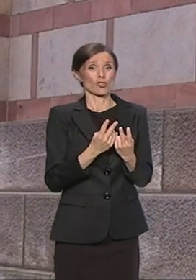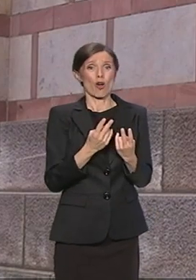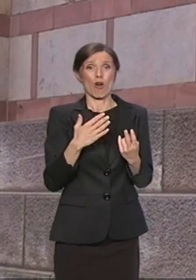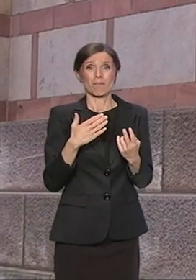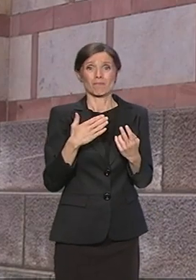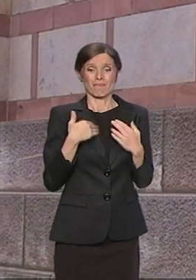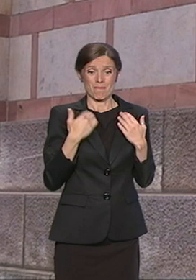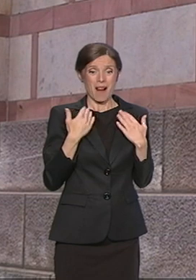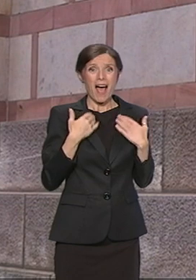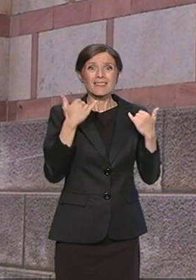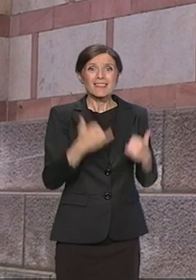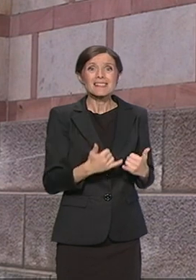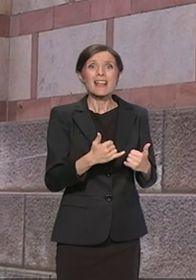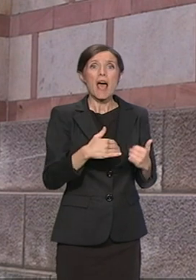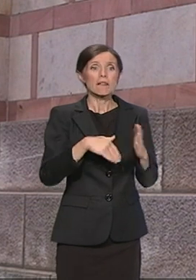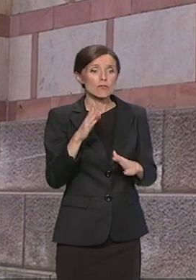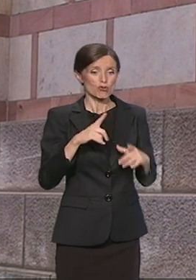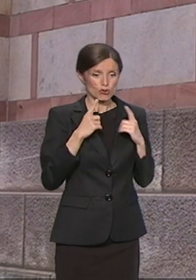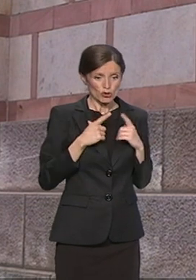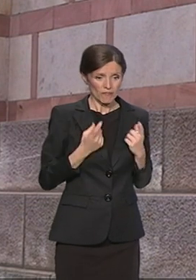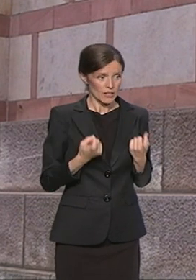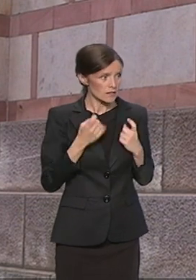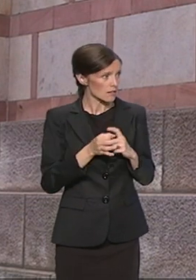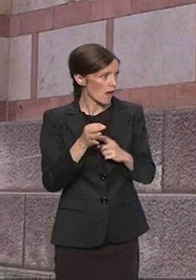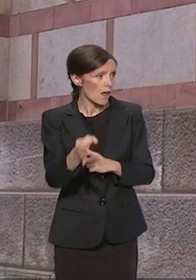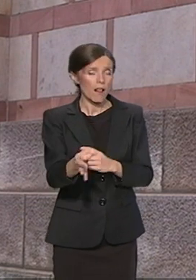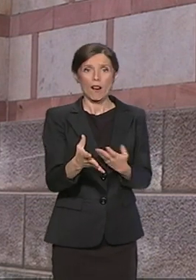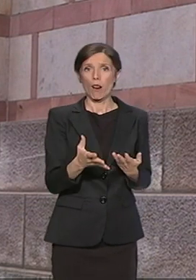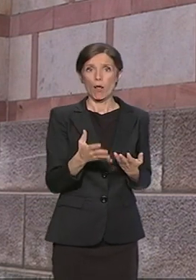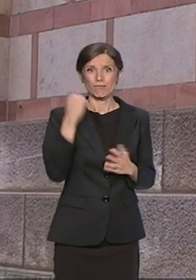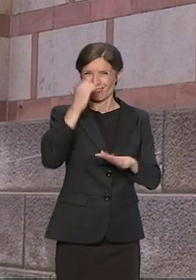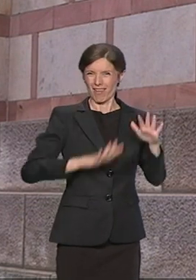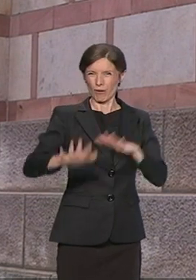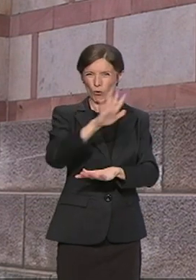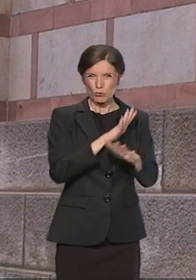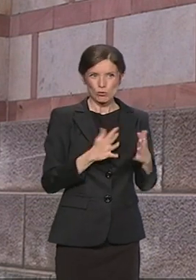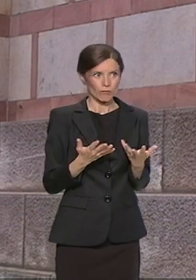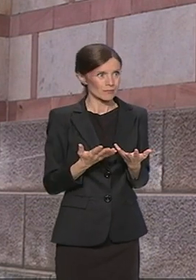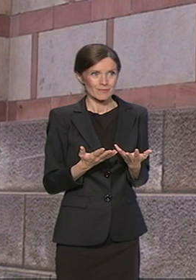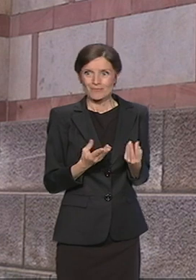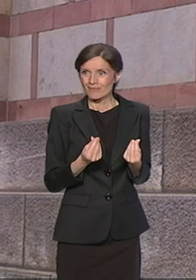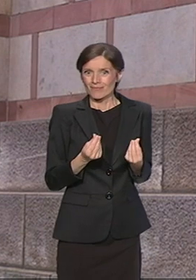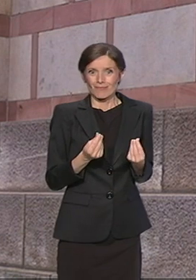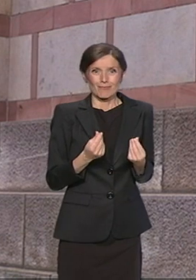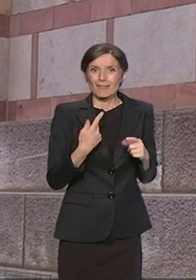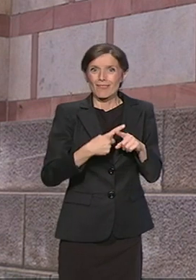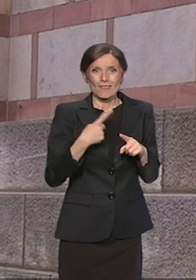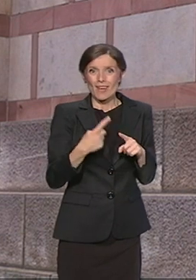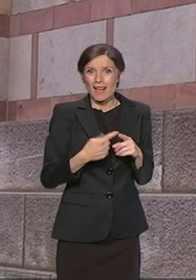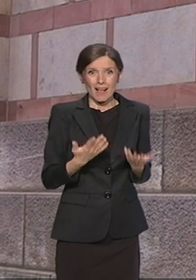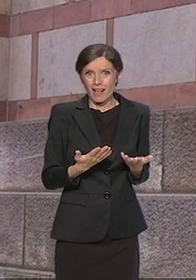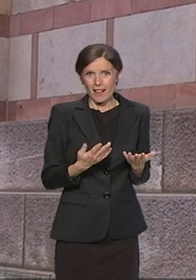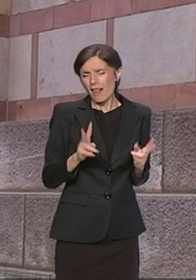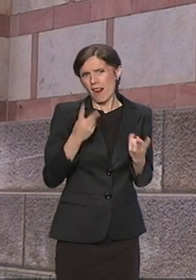okruženi u sredskim sredinama, taj moment svakako nedostajući. Danas i to se može